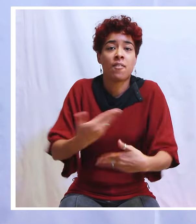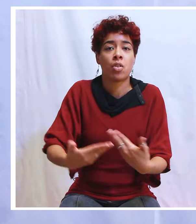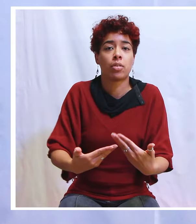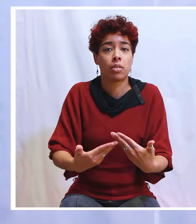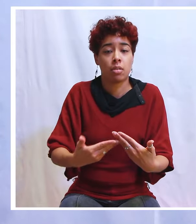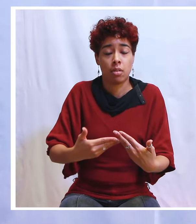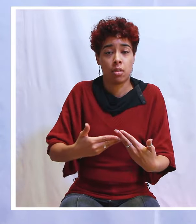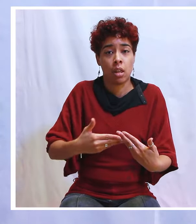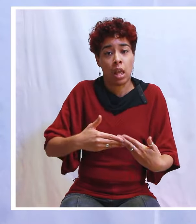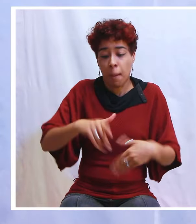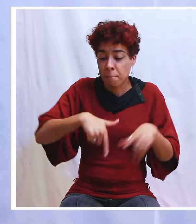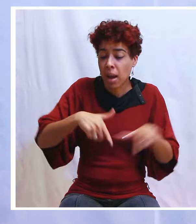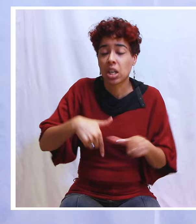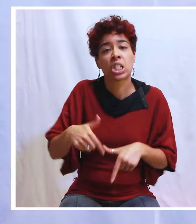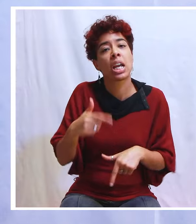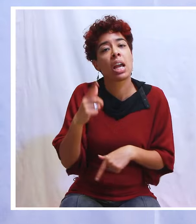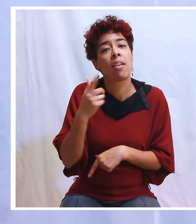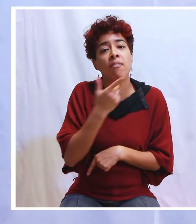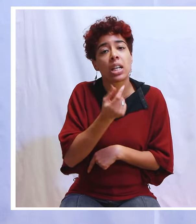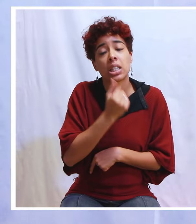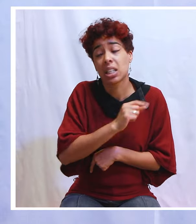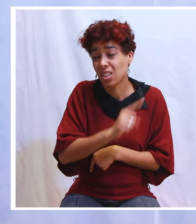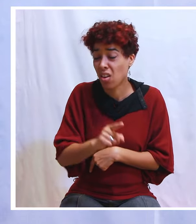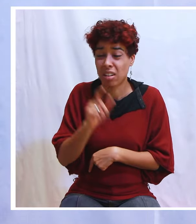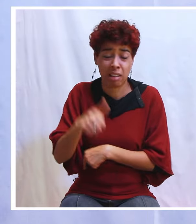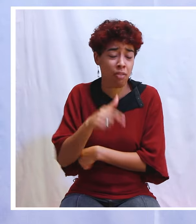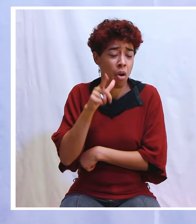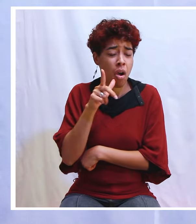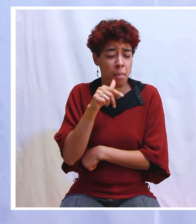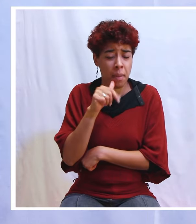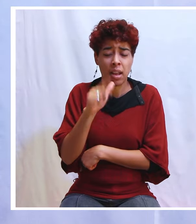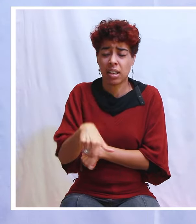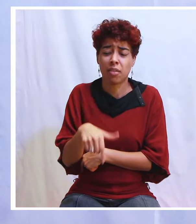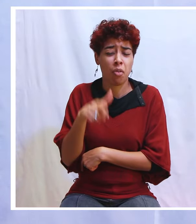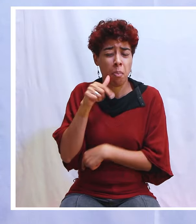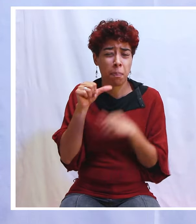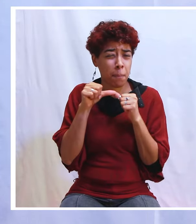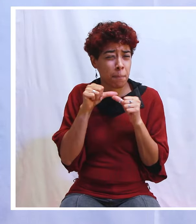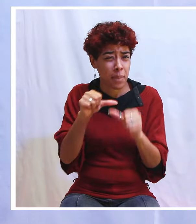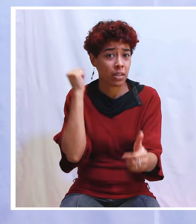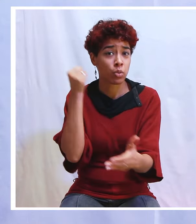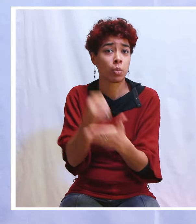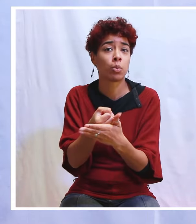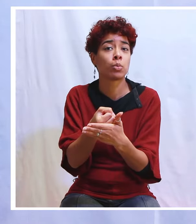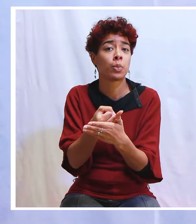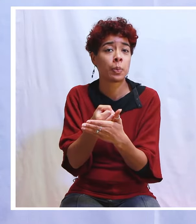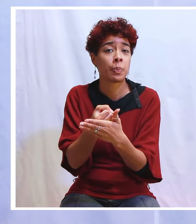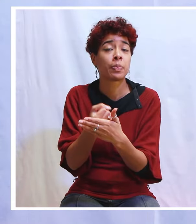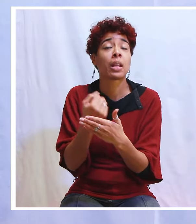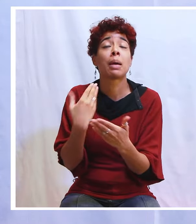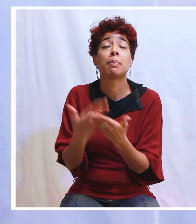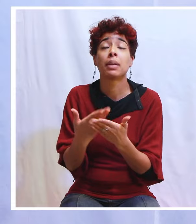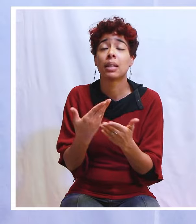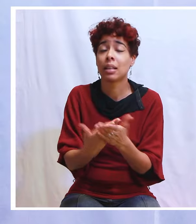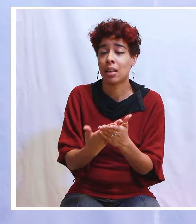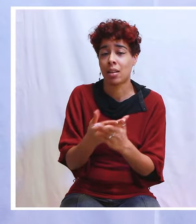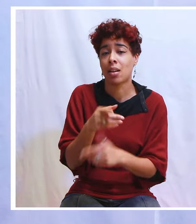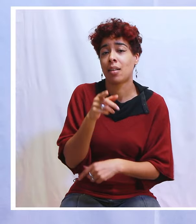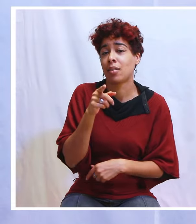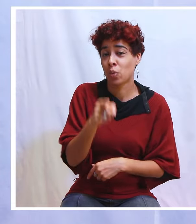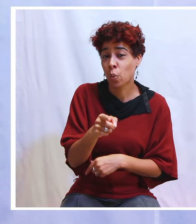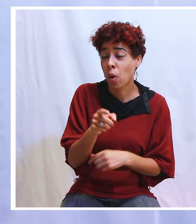Marcher n'est pas aisé. Marcher demande des efforts constants, une persévérance jusqu'au bout. Mais c'est là où toi, tu vas